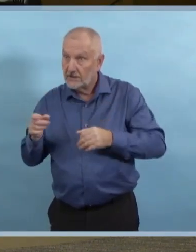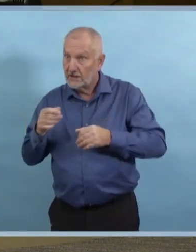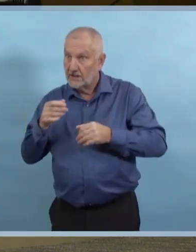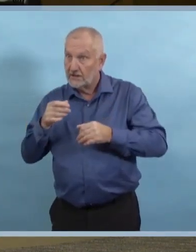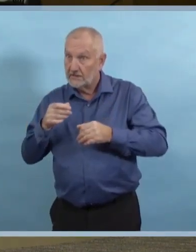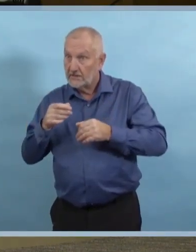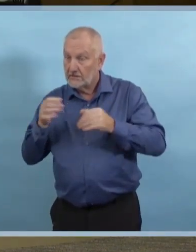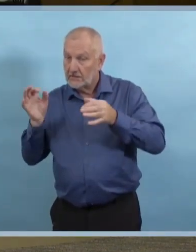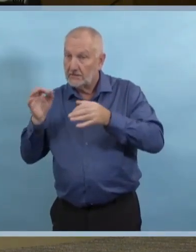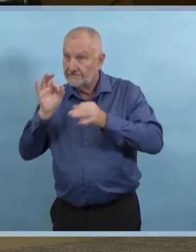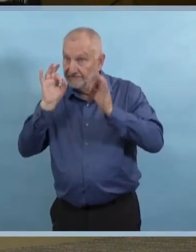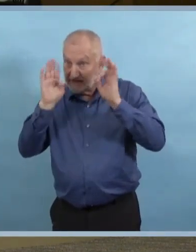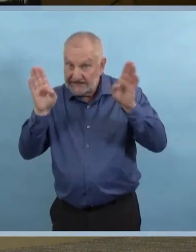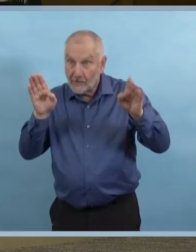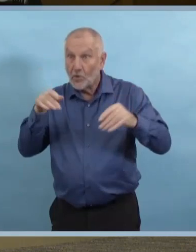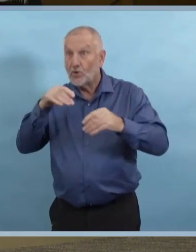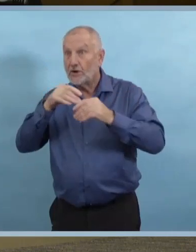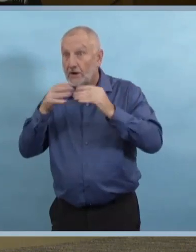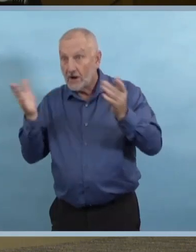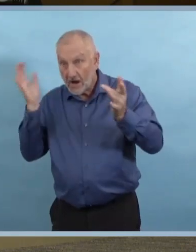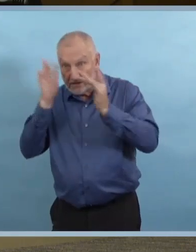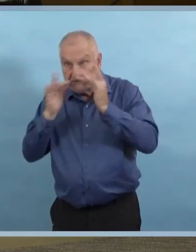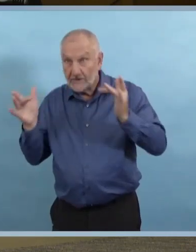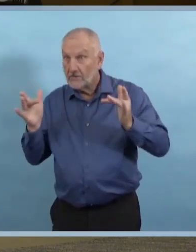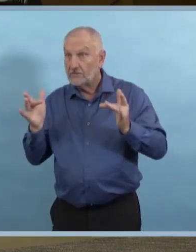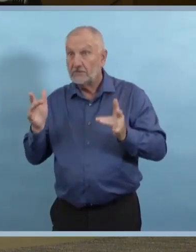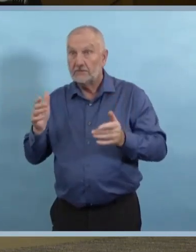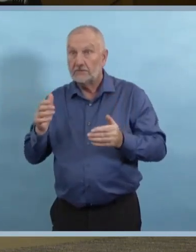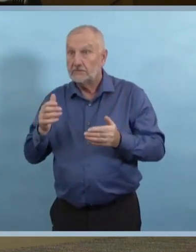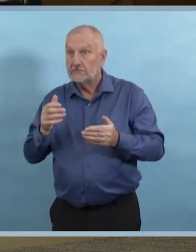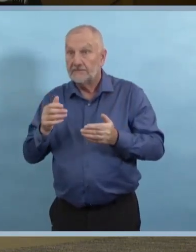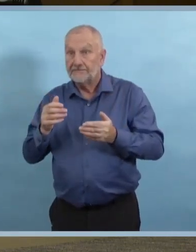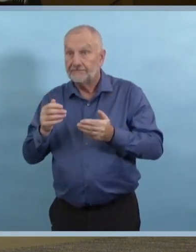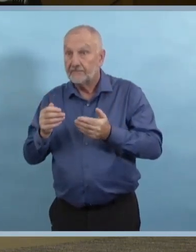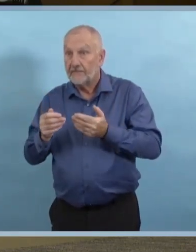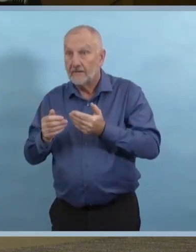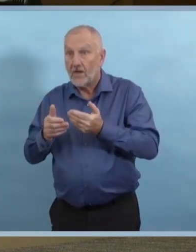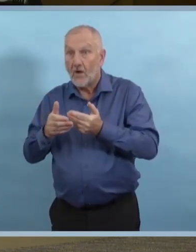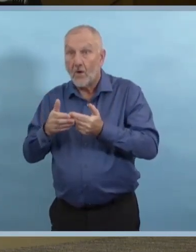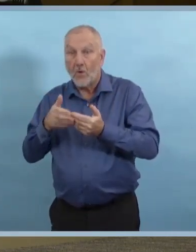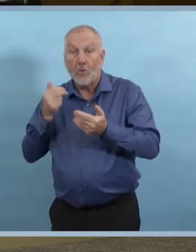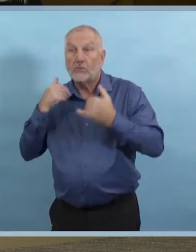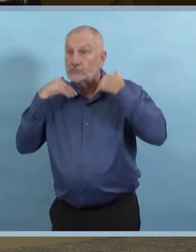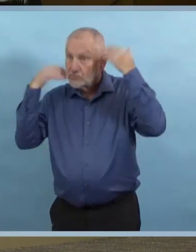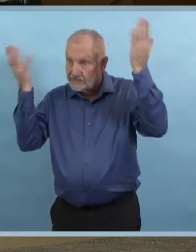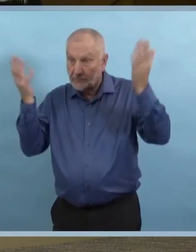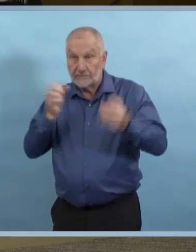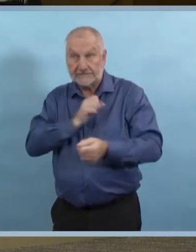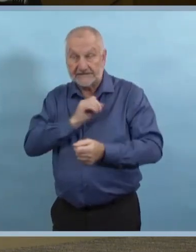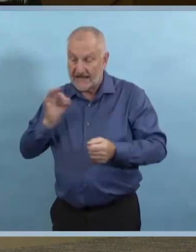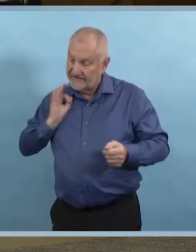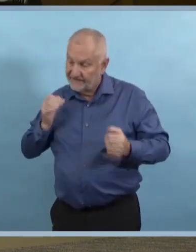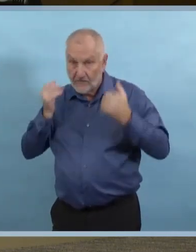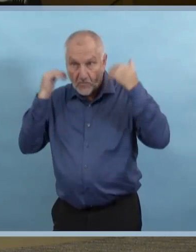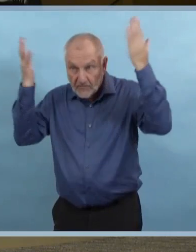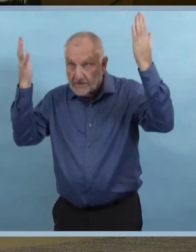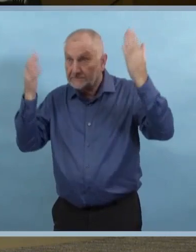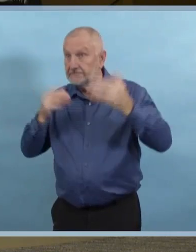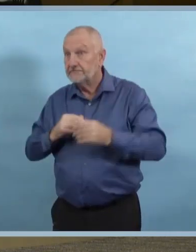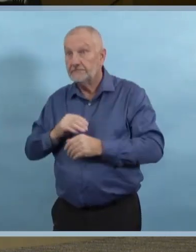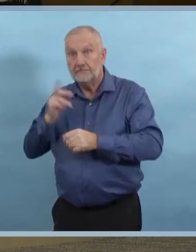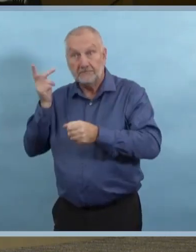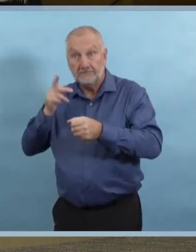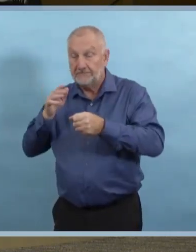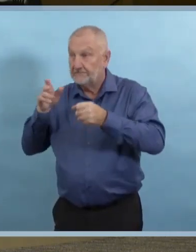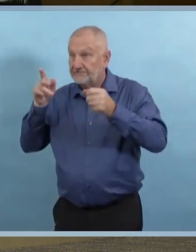submergé. Pouvez-vous nous donner une mise à jour sur la situation à Saint-Boniface? Est-ce que vous diriez à ces